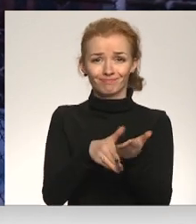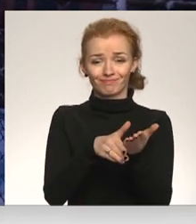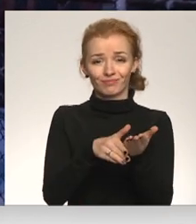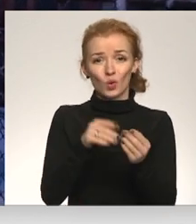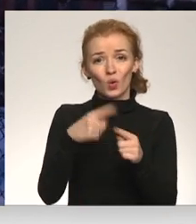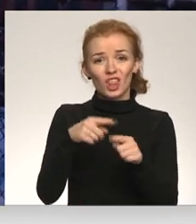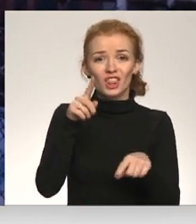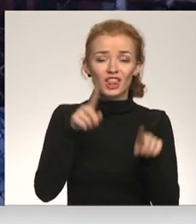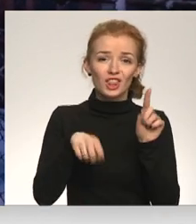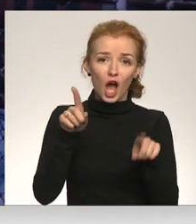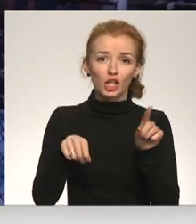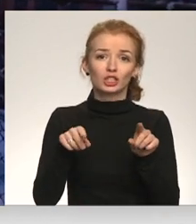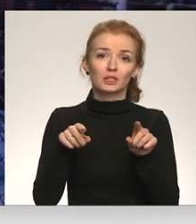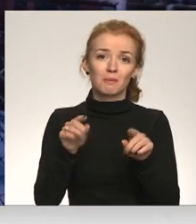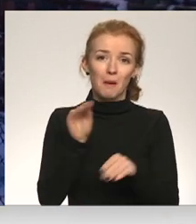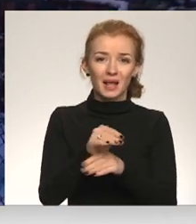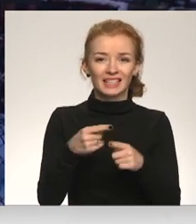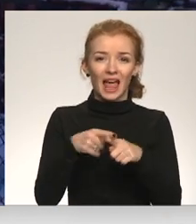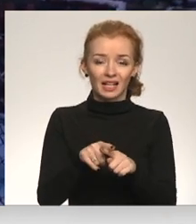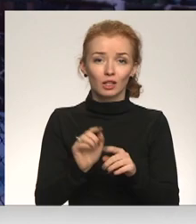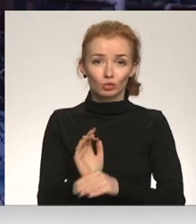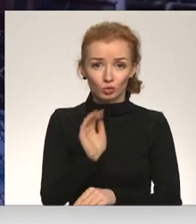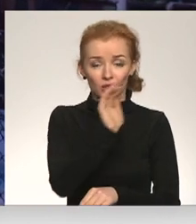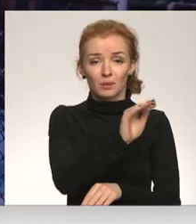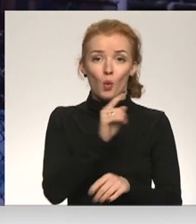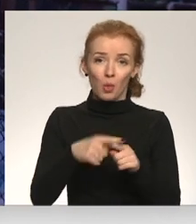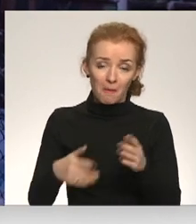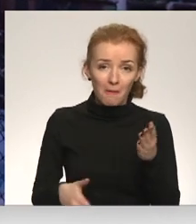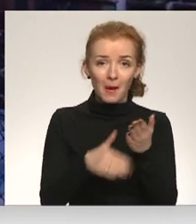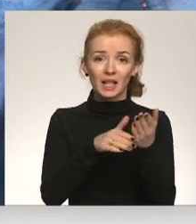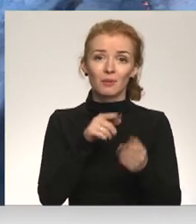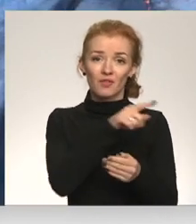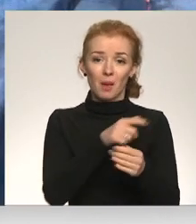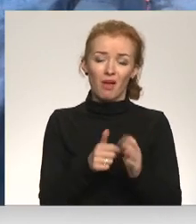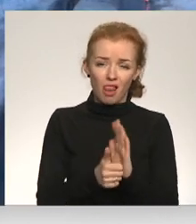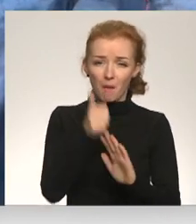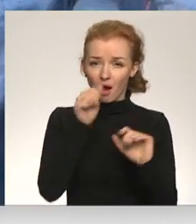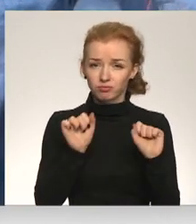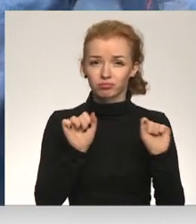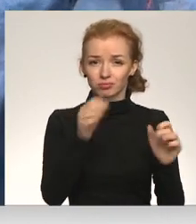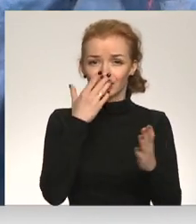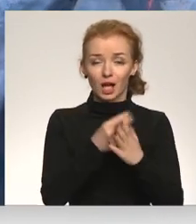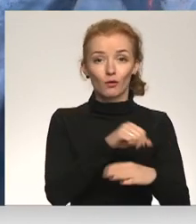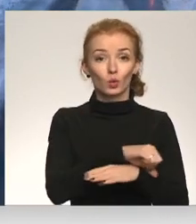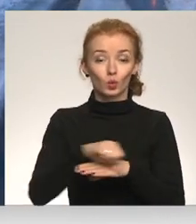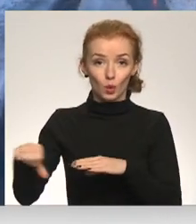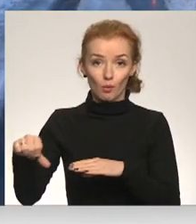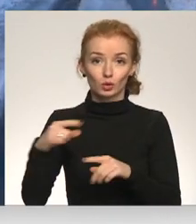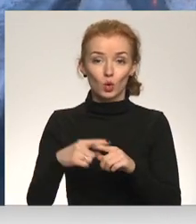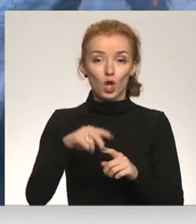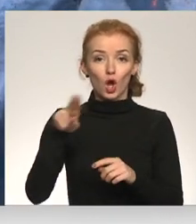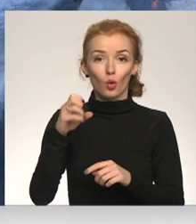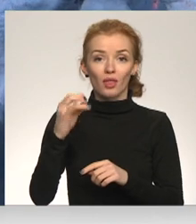dažām kaisnovērošanas spējām palīdzēsim Ukraina labāk turēt frontu. Latvijas dāvinājums Ukraina skarabīra uz Doņetskas